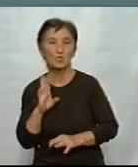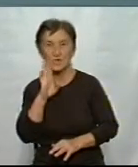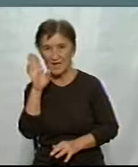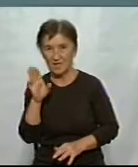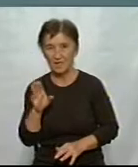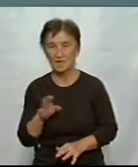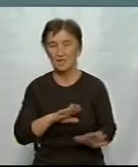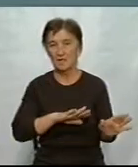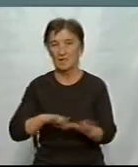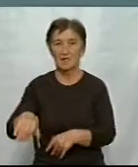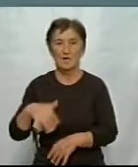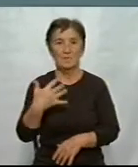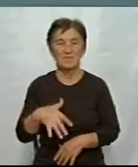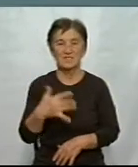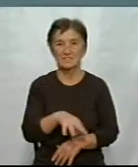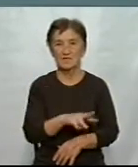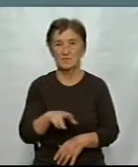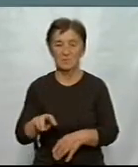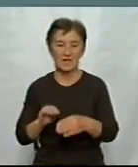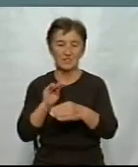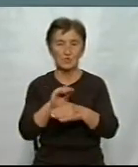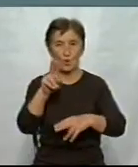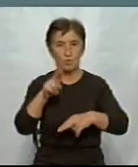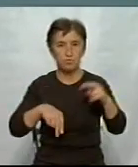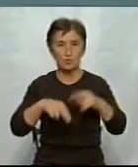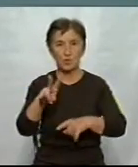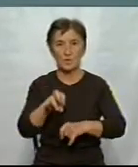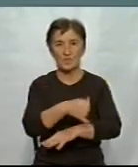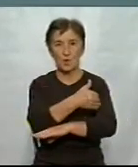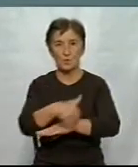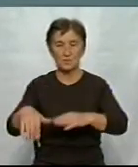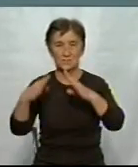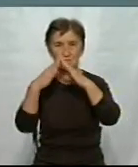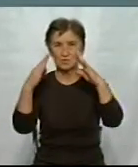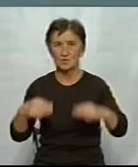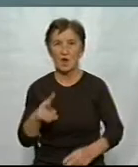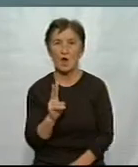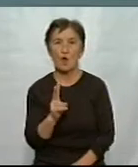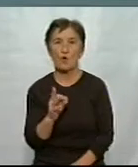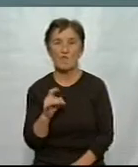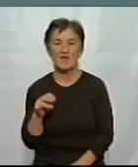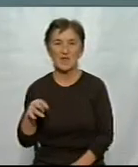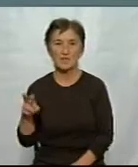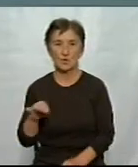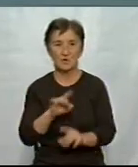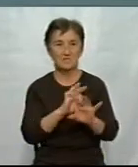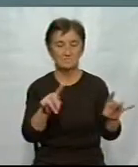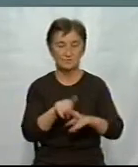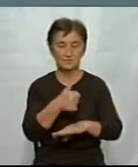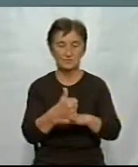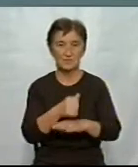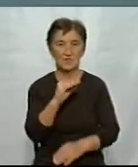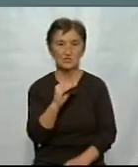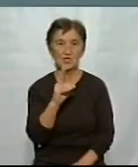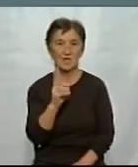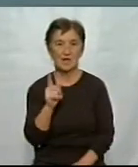50 млн грн треба на добудову будинку на вулиці Юрія Коваленка в Кропивницькому. Про це розповів Суспільному голова житлово